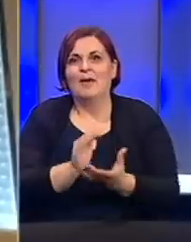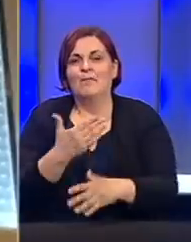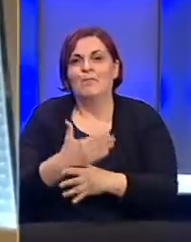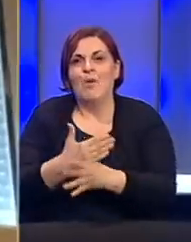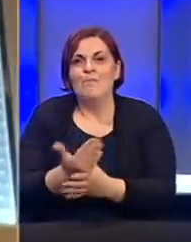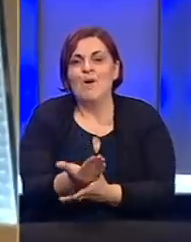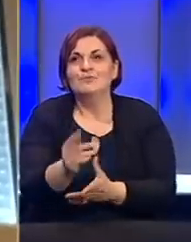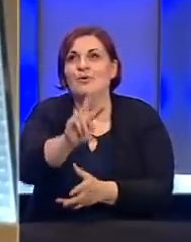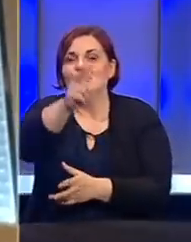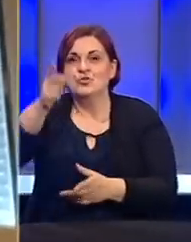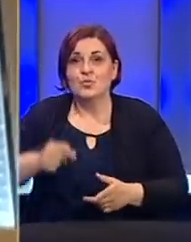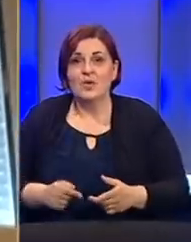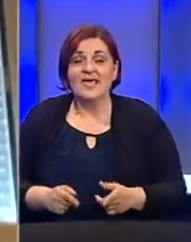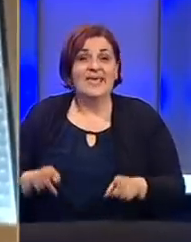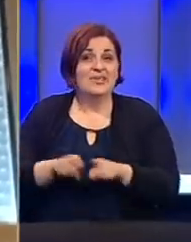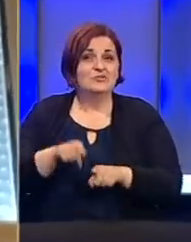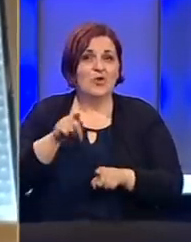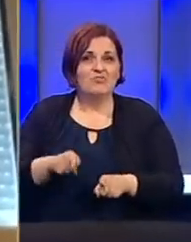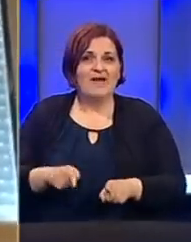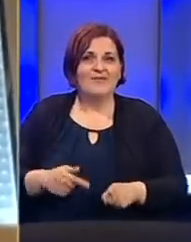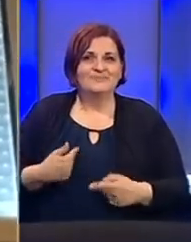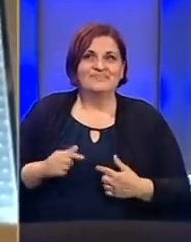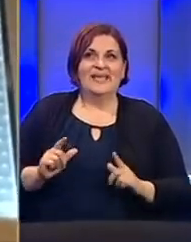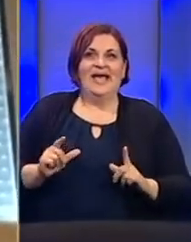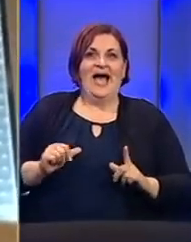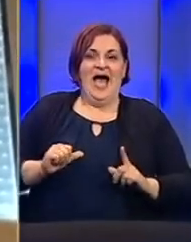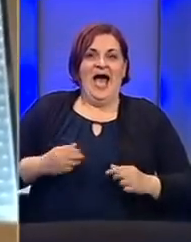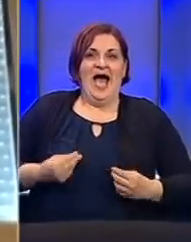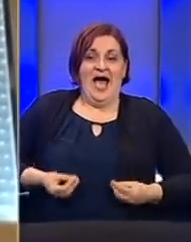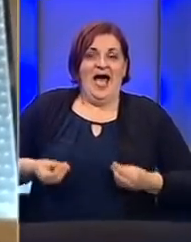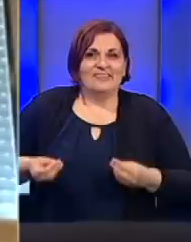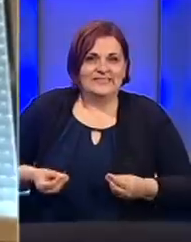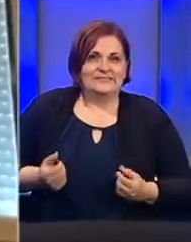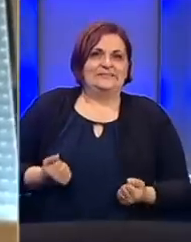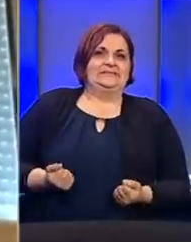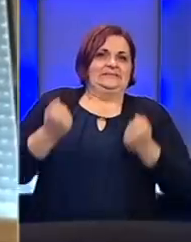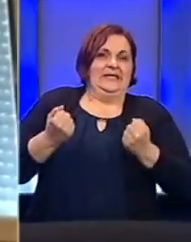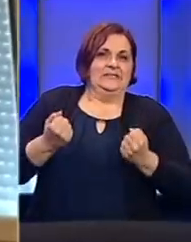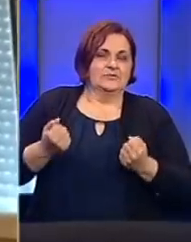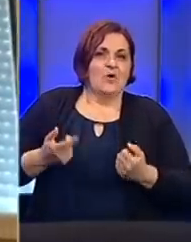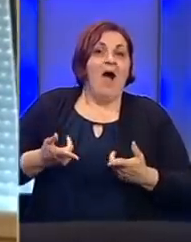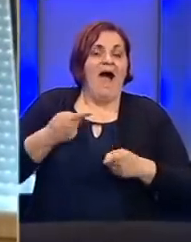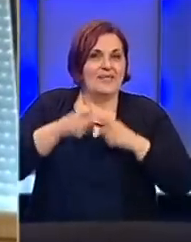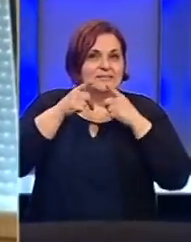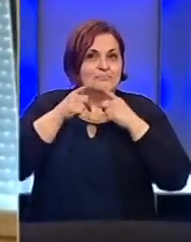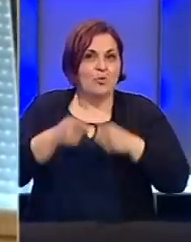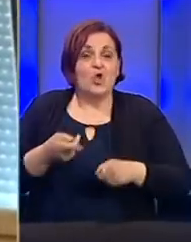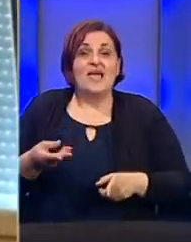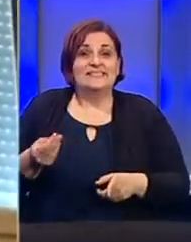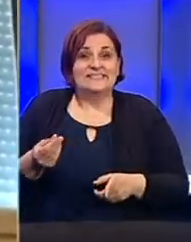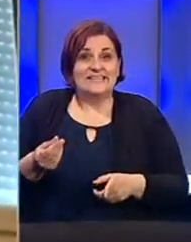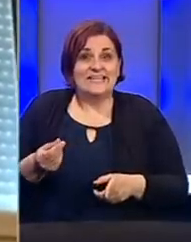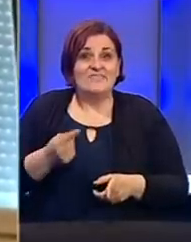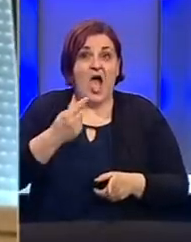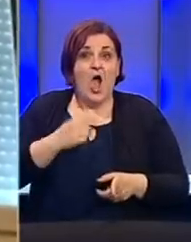traže pomoć od drugih. Isto tako, vrlo su nespremni da daju pomoć drugima, ali zato sredstva koja